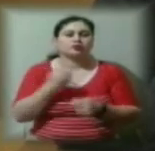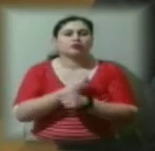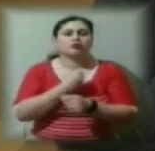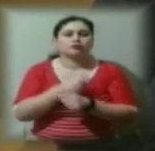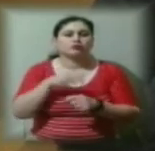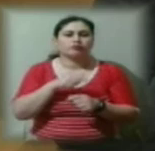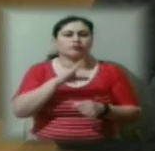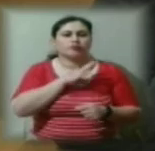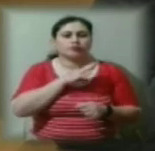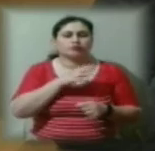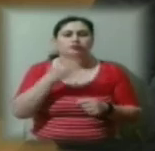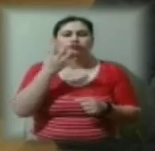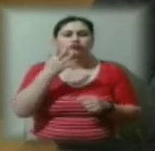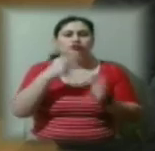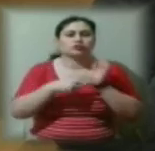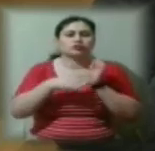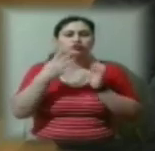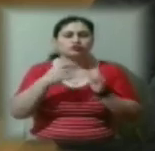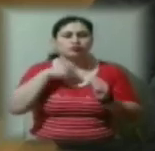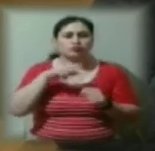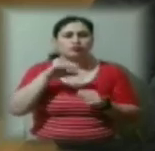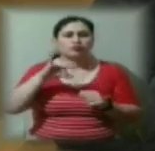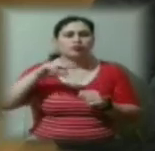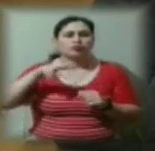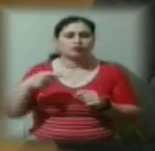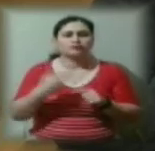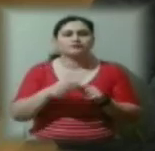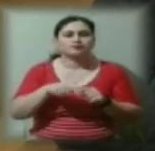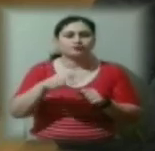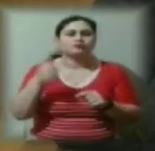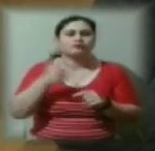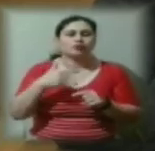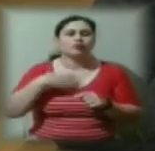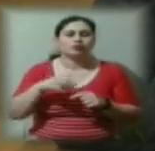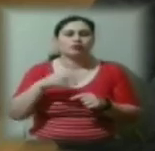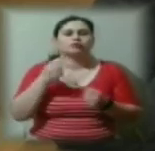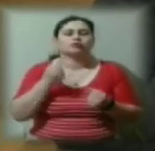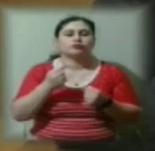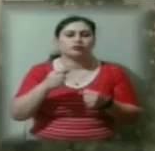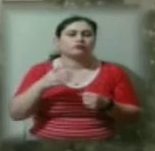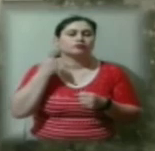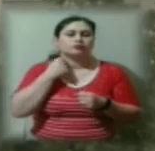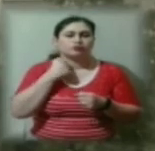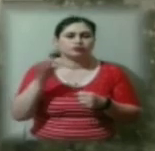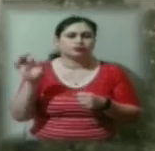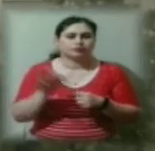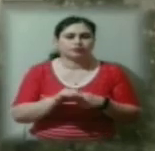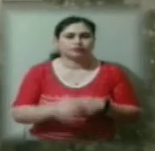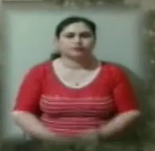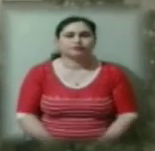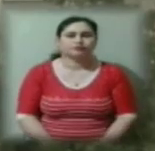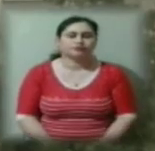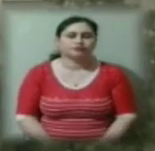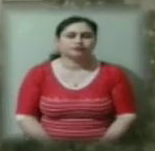,74 проміли. Тобто громадянин помер внаслідок тривалого зложування алкогольними напоями. Андрій Усов,